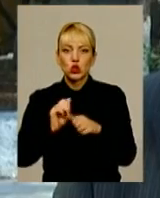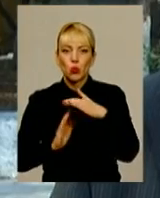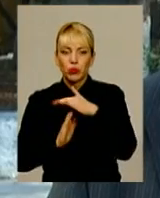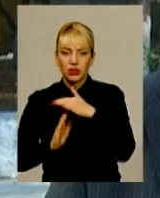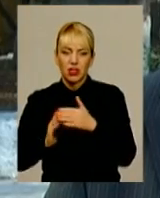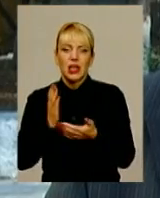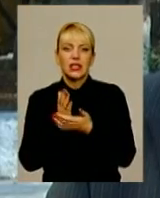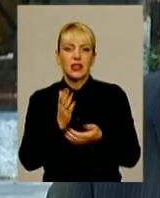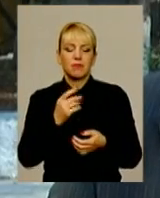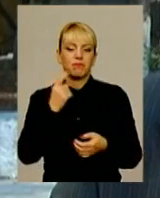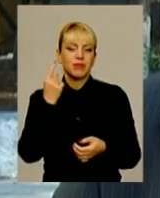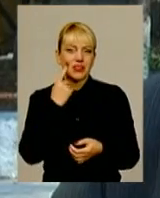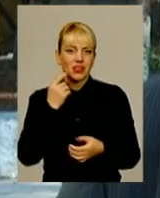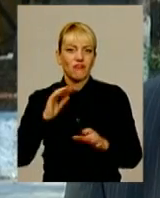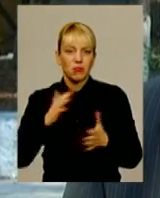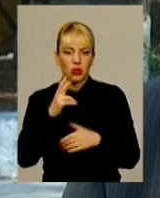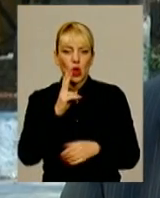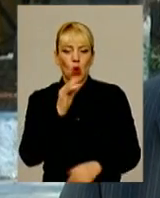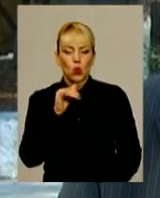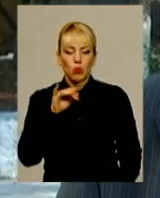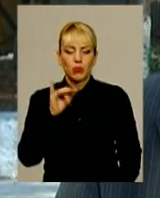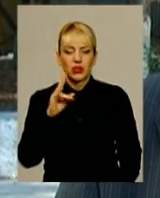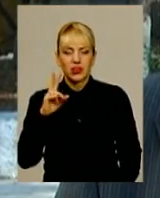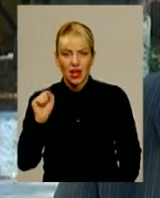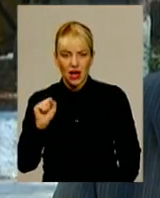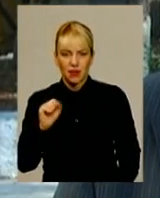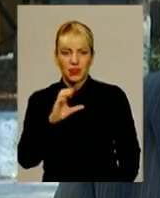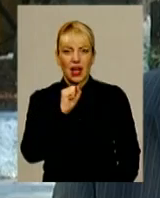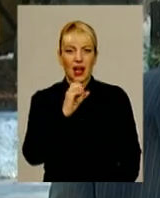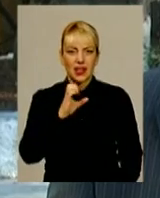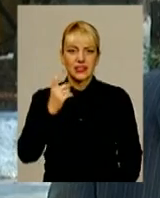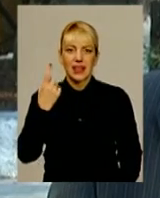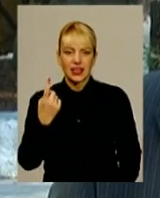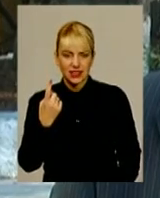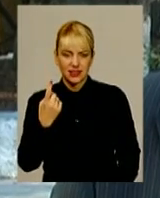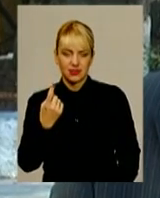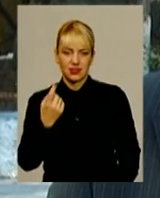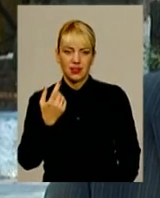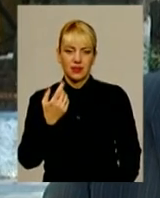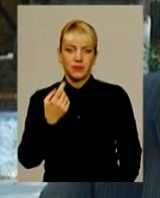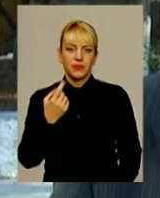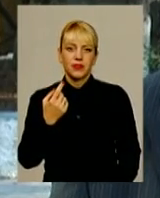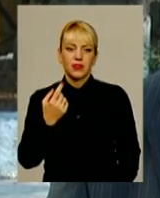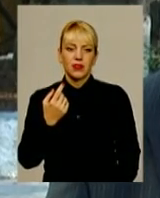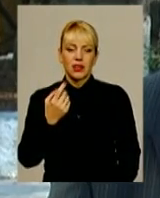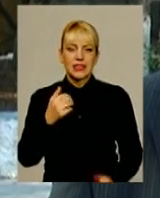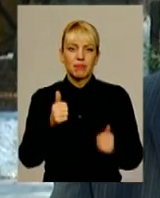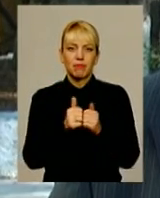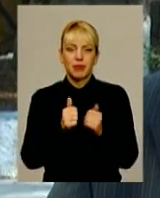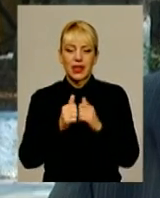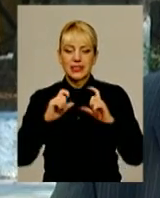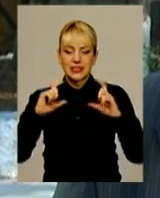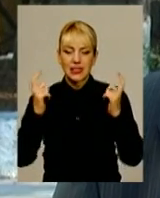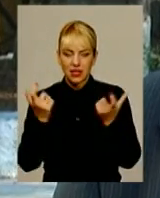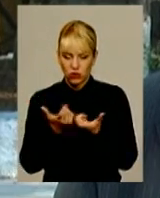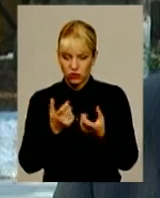на Купріна, маємо прикрий випадок на автостанції номер один, маємо біля стадіону, казалось